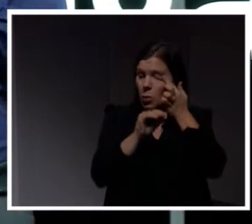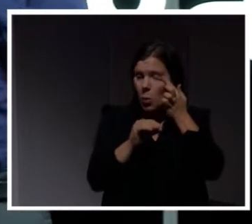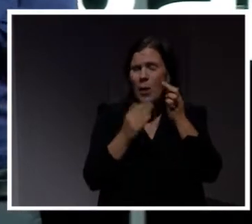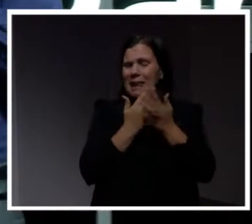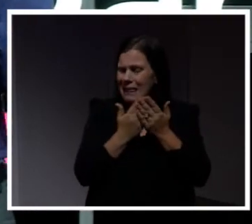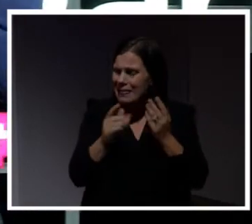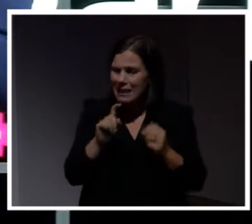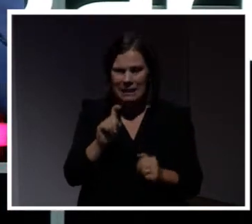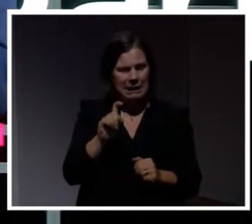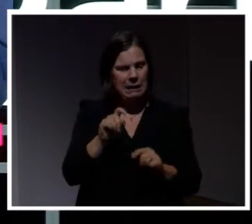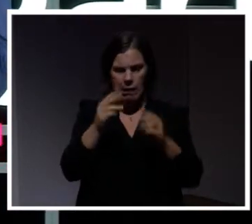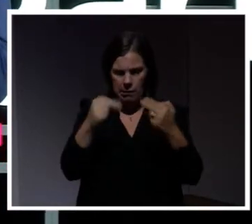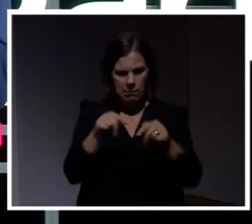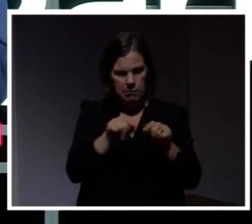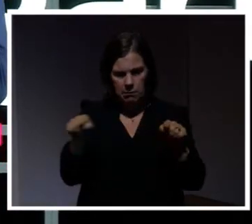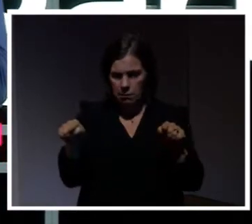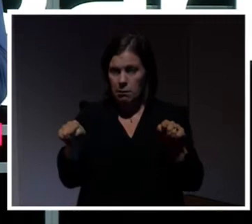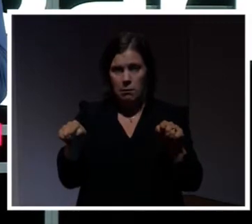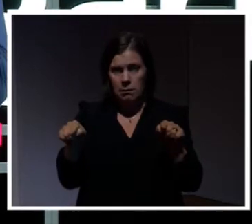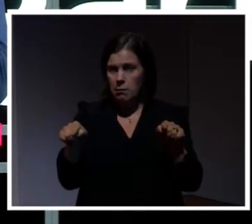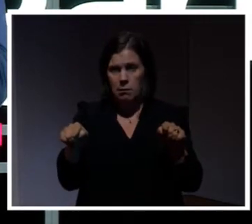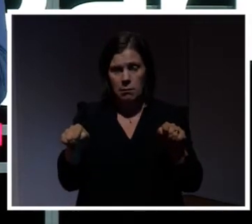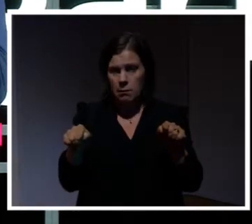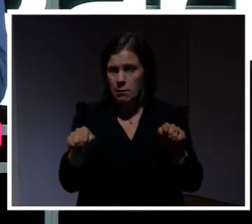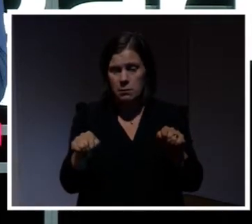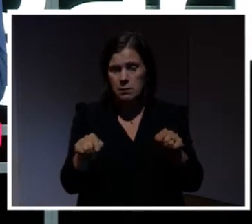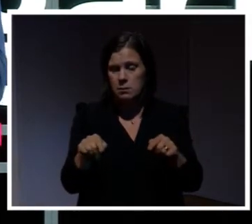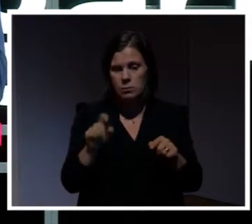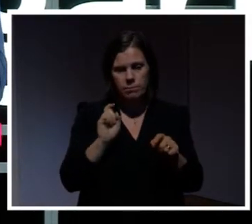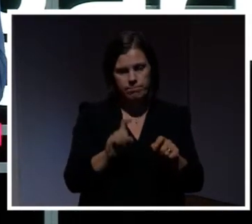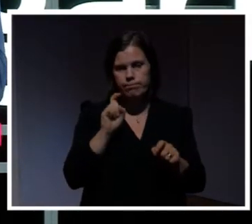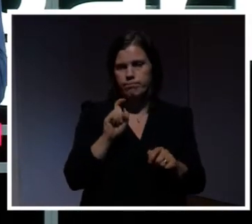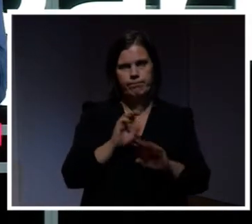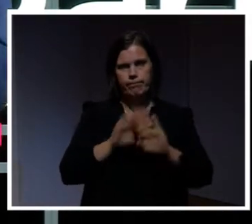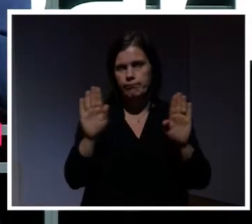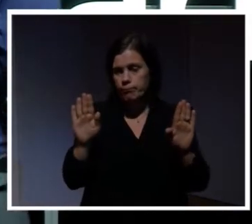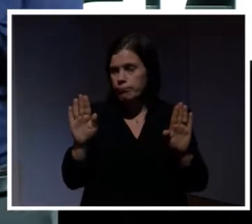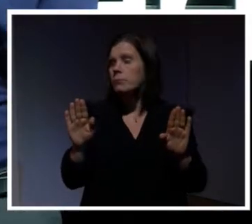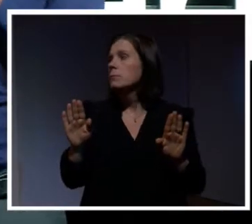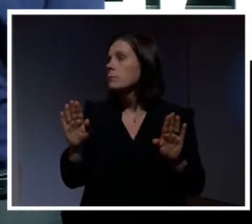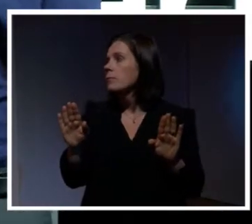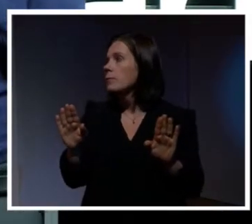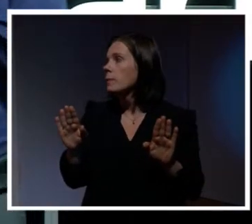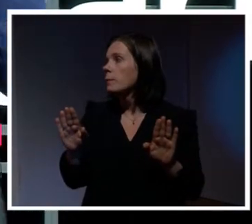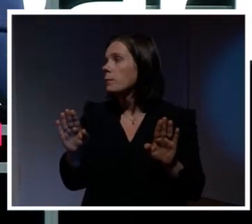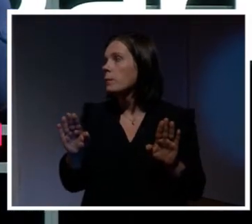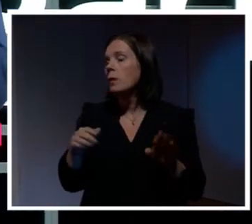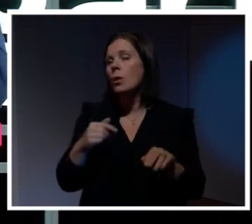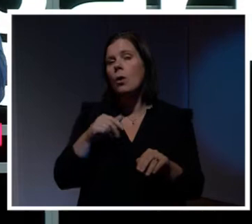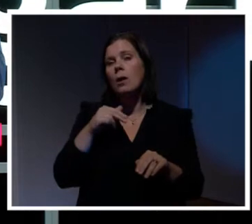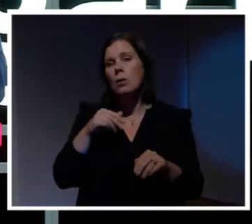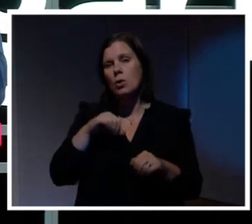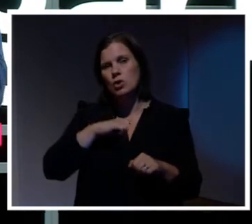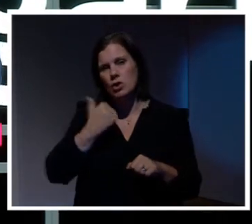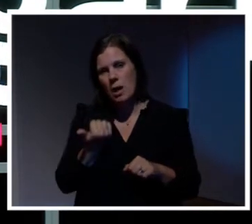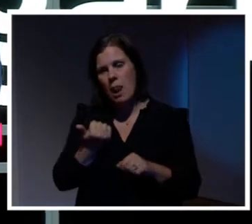till tjänsten i fråga som det länkas till genom att klicka på länken som finns i mejlet. Utan gå själv till den